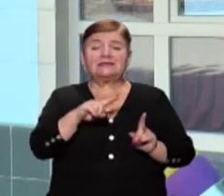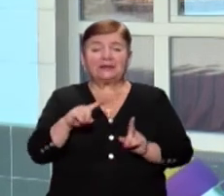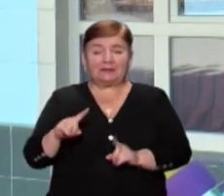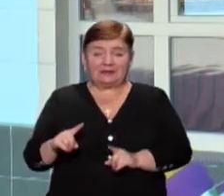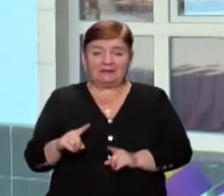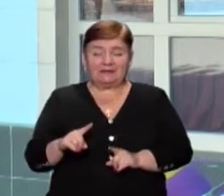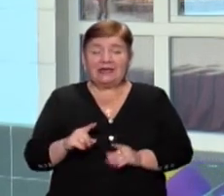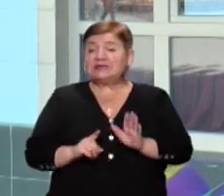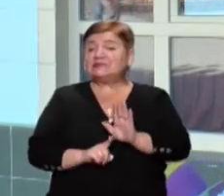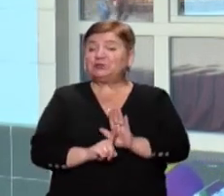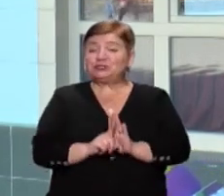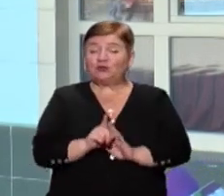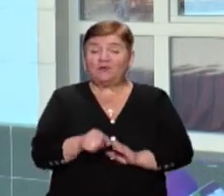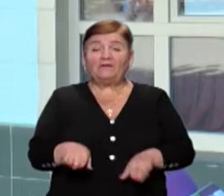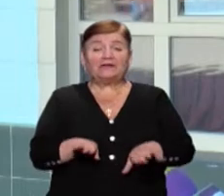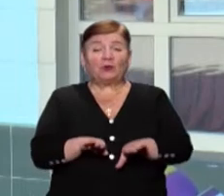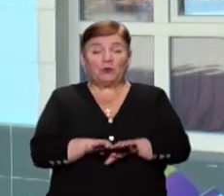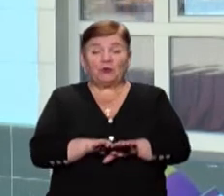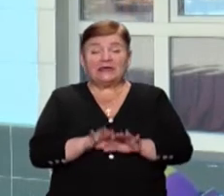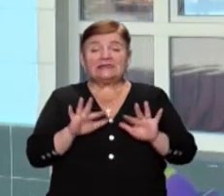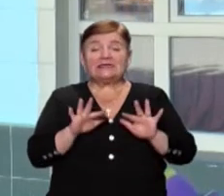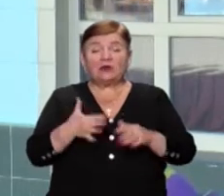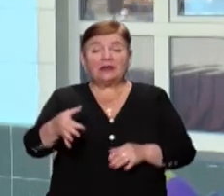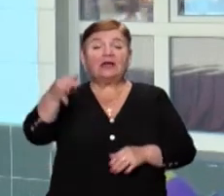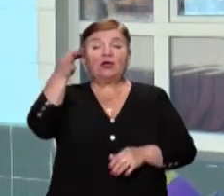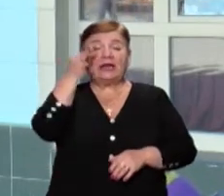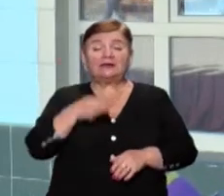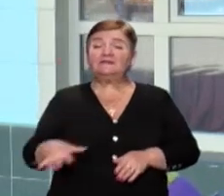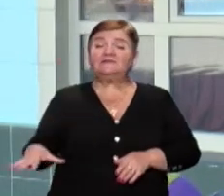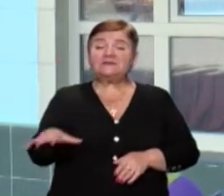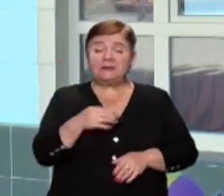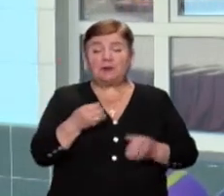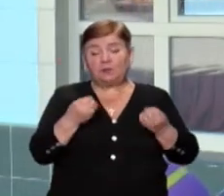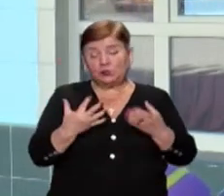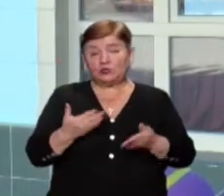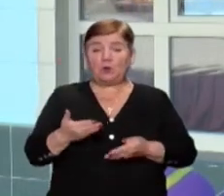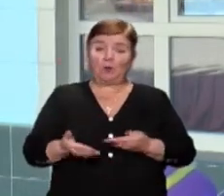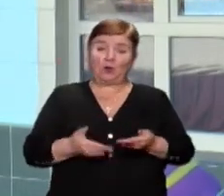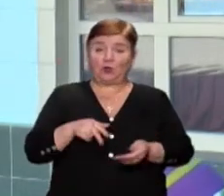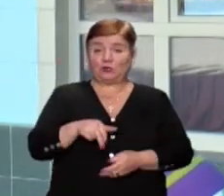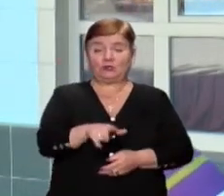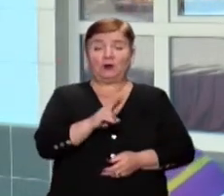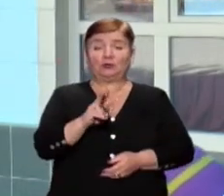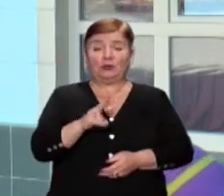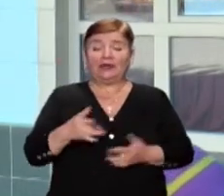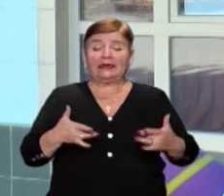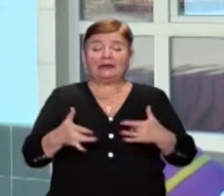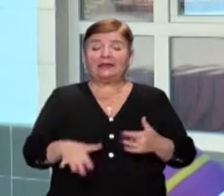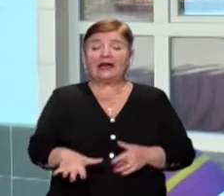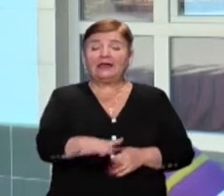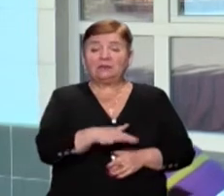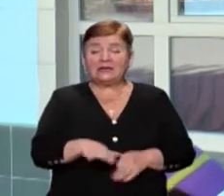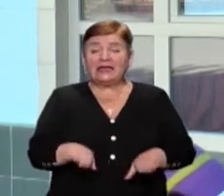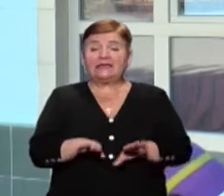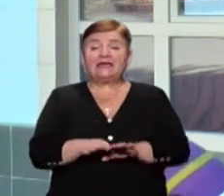започаткував таку акцію, щоб нагадати всім прохожим, які будуть сьогодні проходити тут по театральній площі, що